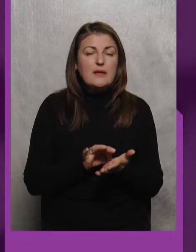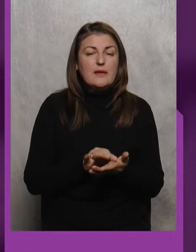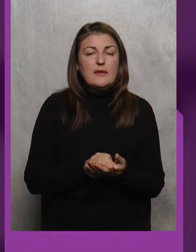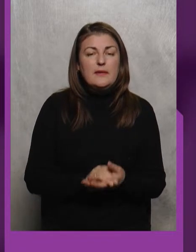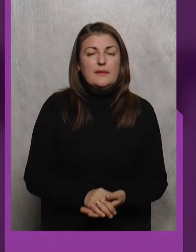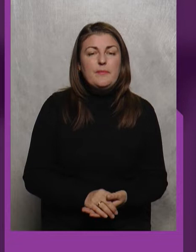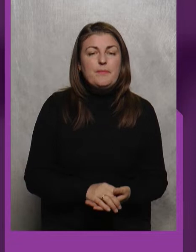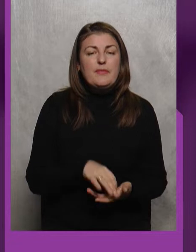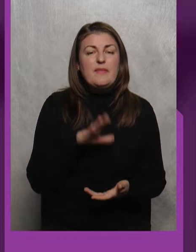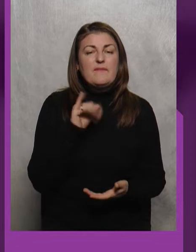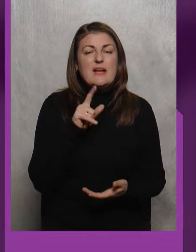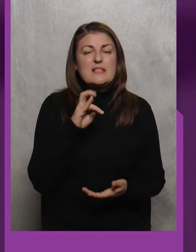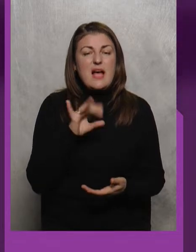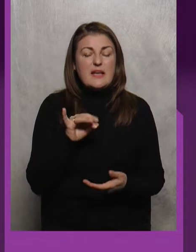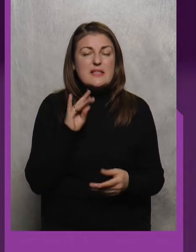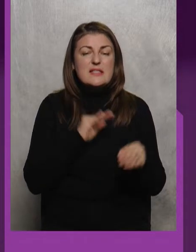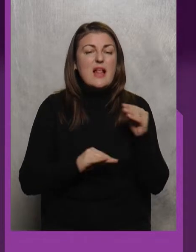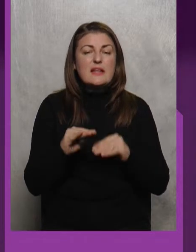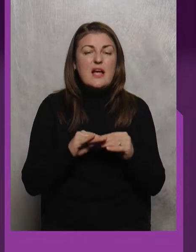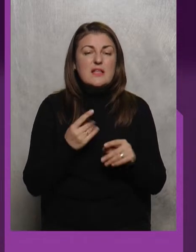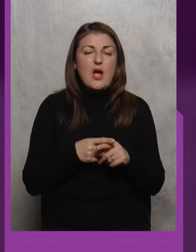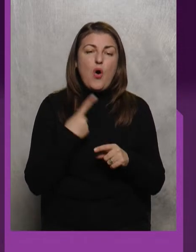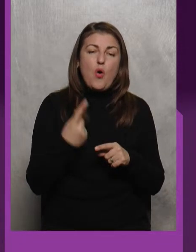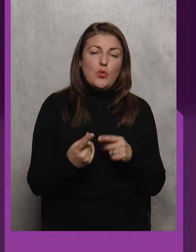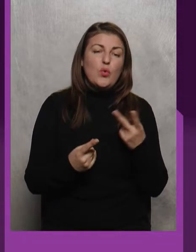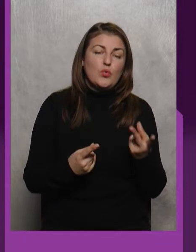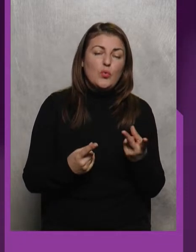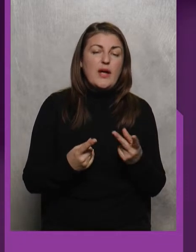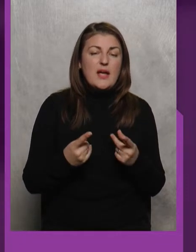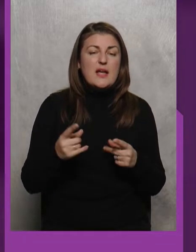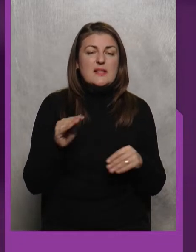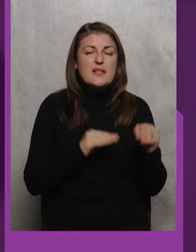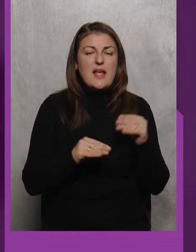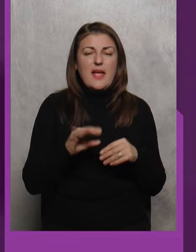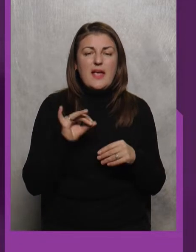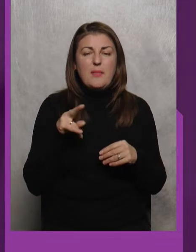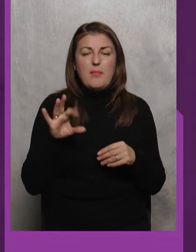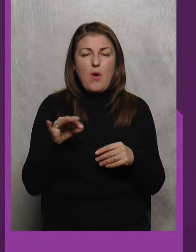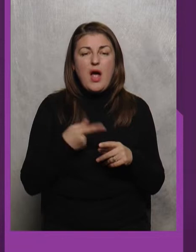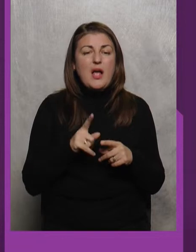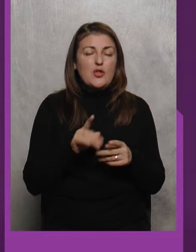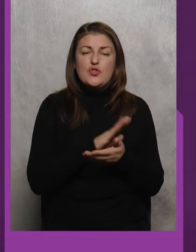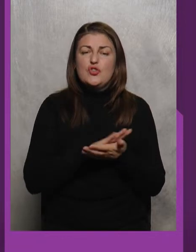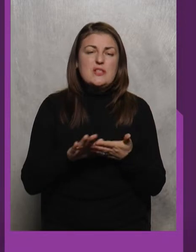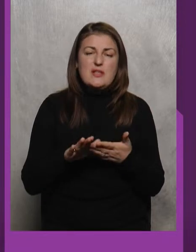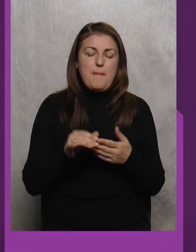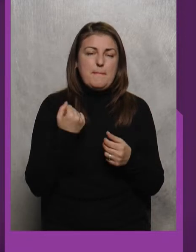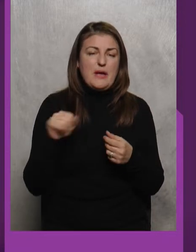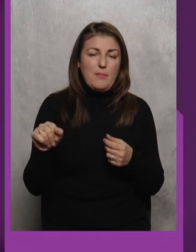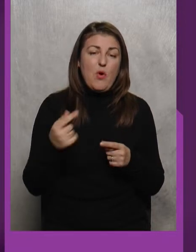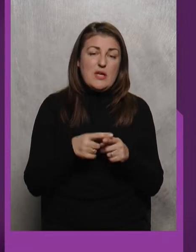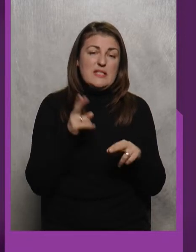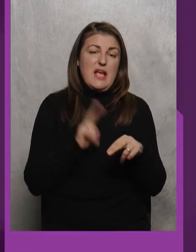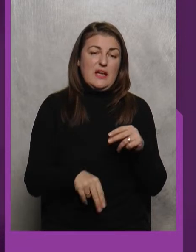Вазарі Складається Вазарі Одно Та друге Складається На Япон Япон Чиста перемога І закінчується